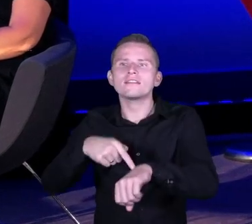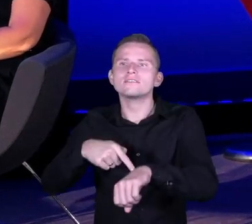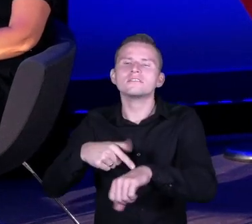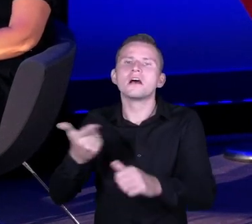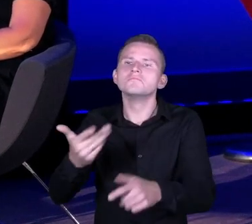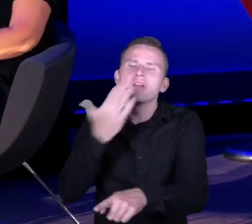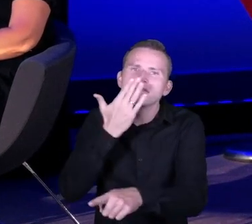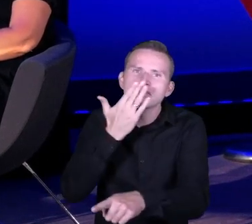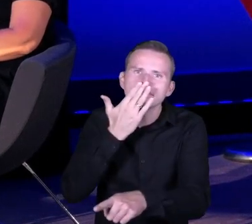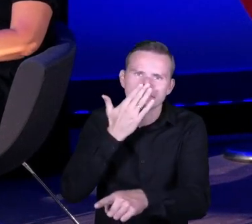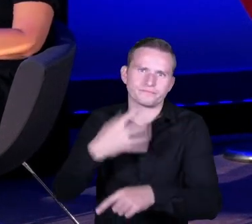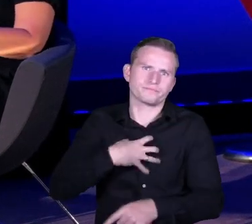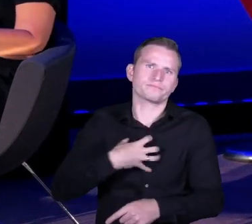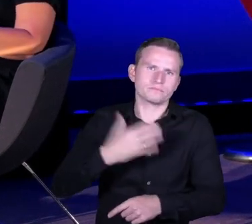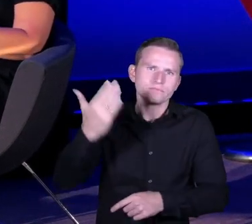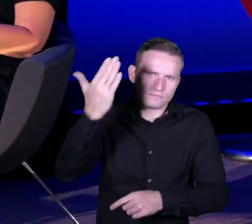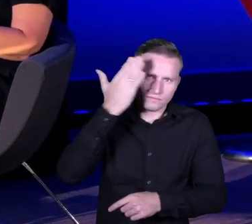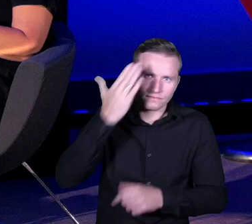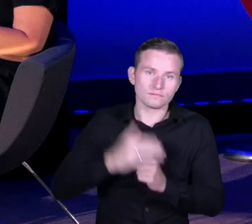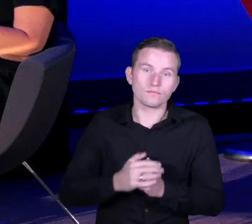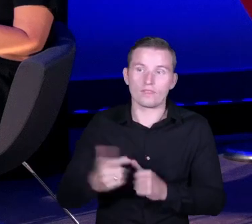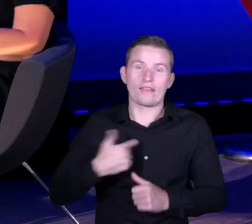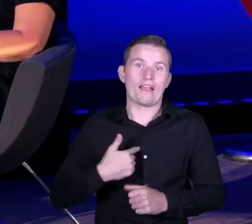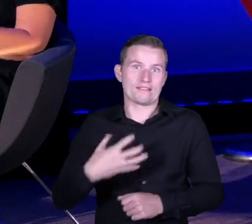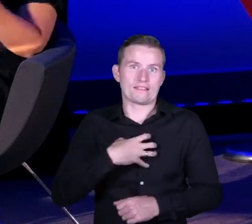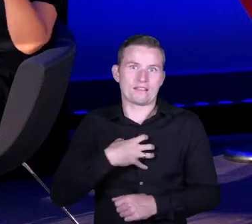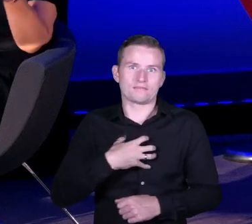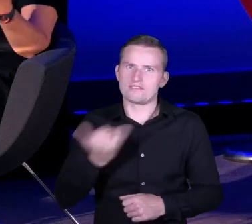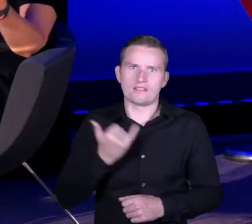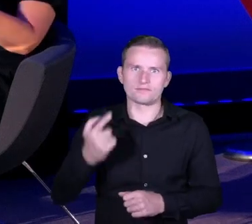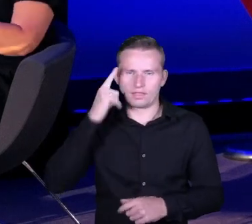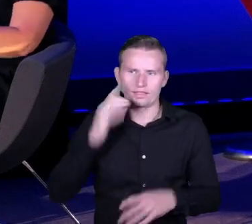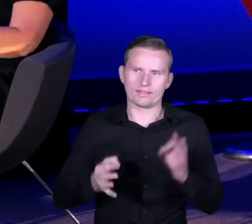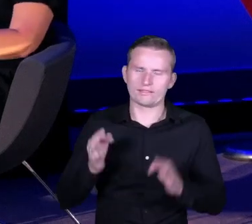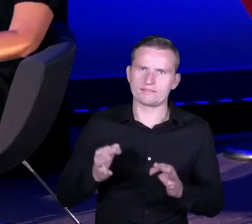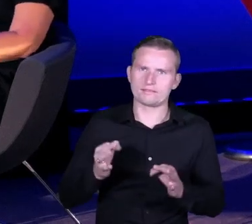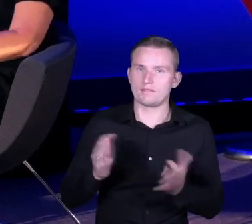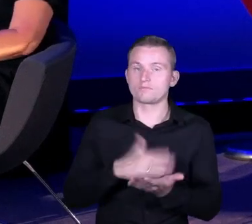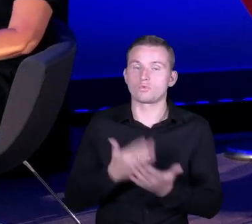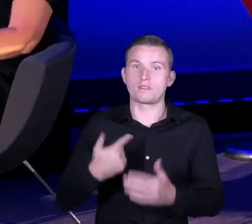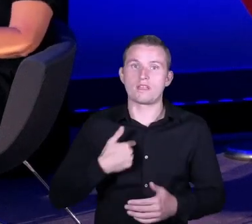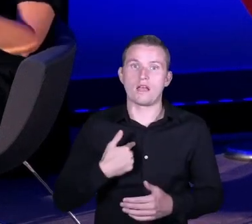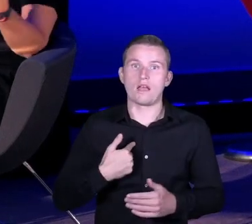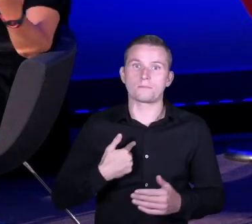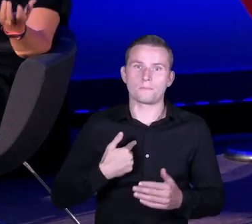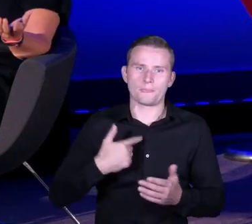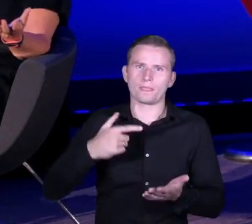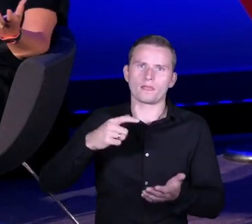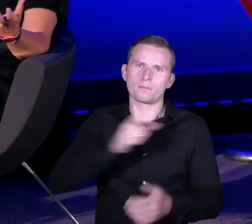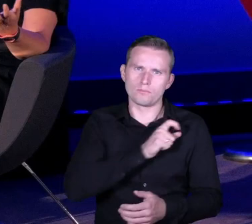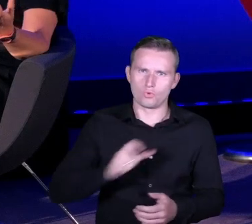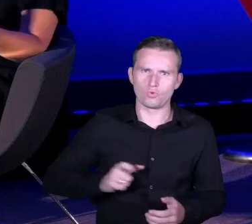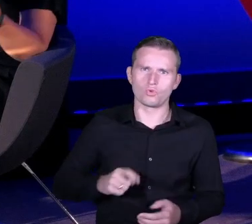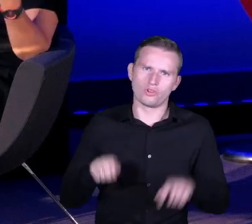doświadczenie bycia dyrektorką i zawsze miałam taki dylemat. Znaczy jak siedziałam w gabinecie, to bardzo mi brakowało